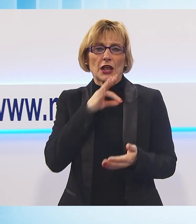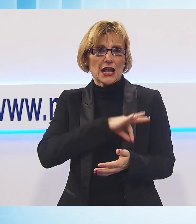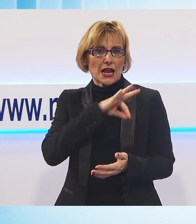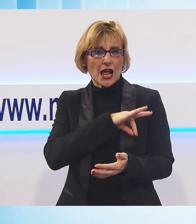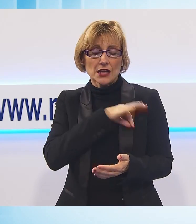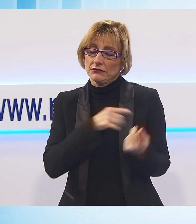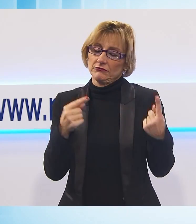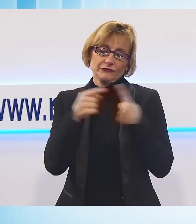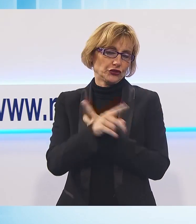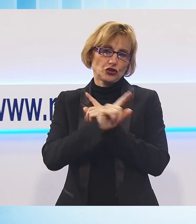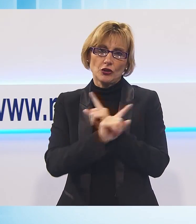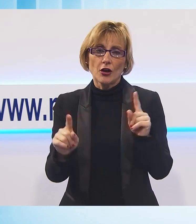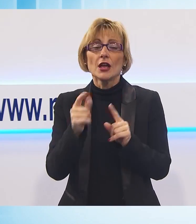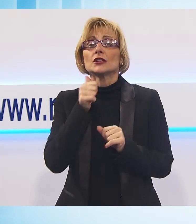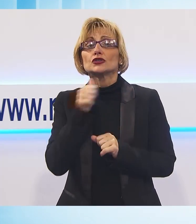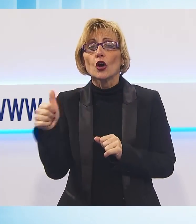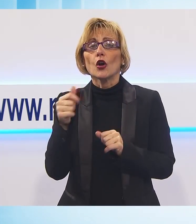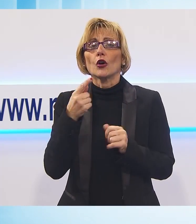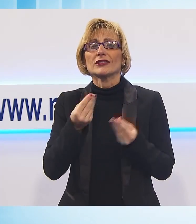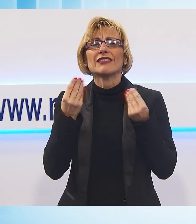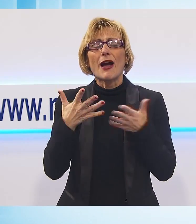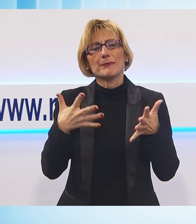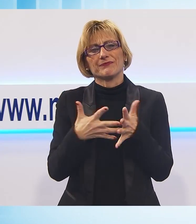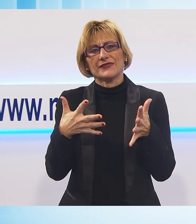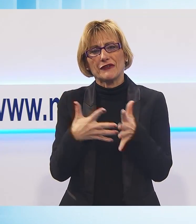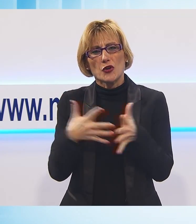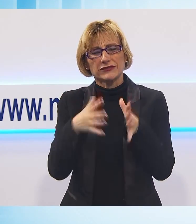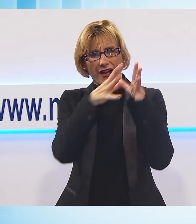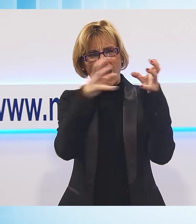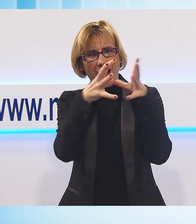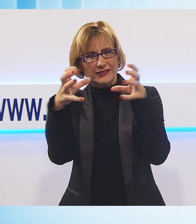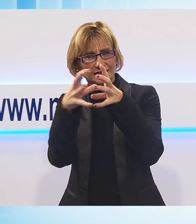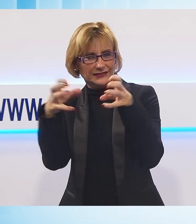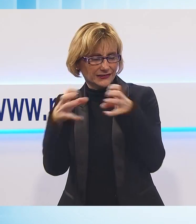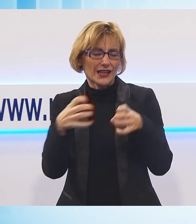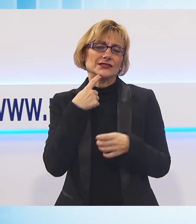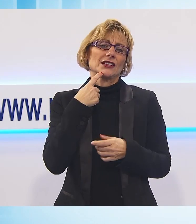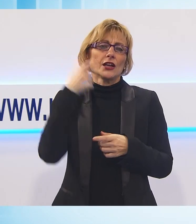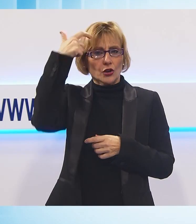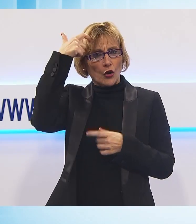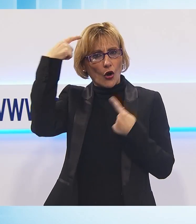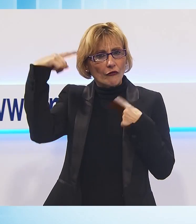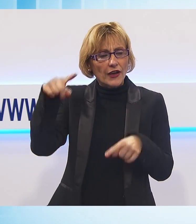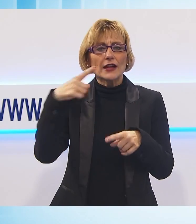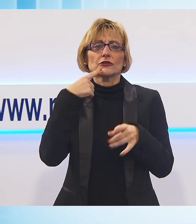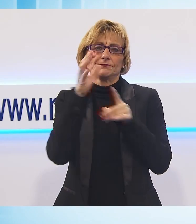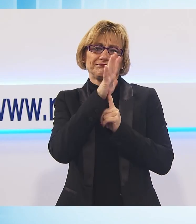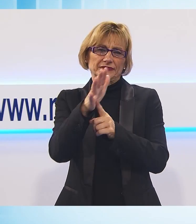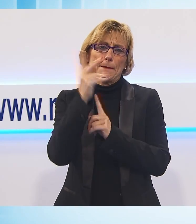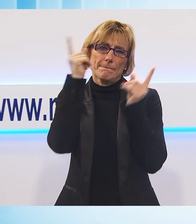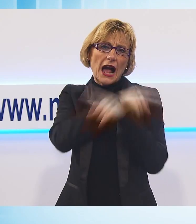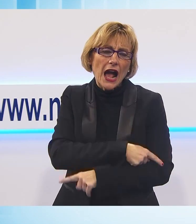nei confronti delle aziende, quell'ostilità che questo governo ha già dimostrato nel decreto di dignità, nelle norme che